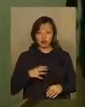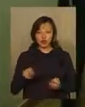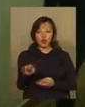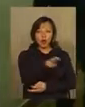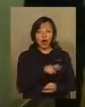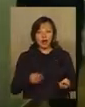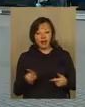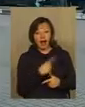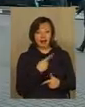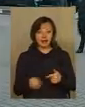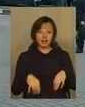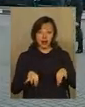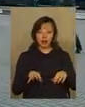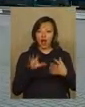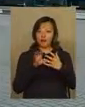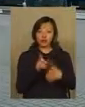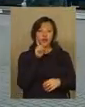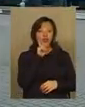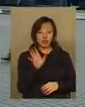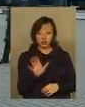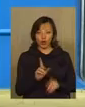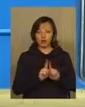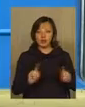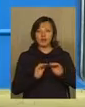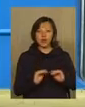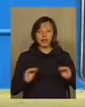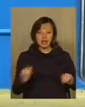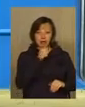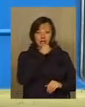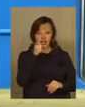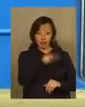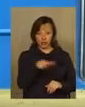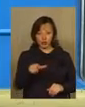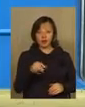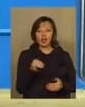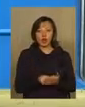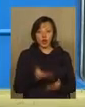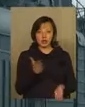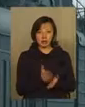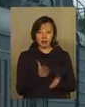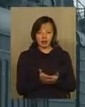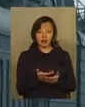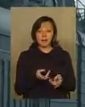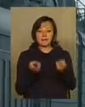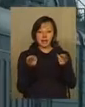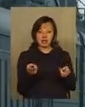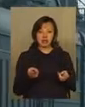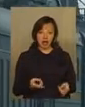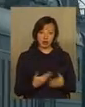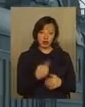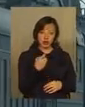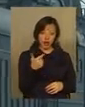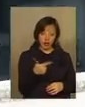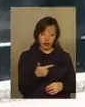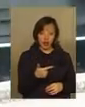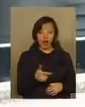шукати альтернативний транспорт. Але автобусом не завжди зручно, особливо дітям і літнім людям. І дорожче. До прикладу, плацкар до Ужгорода об'єдеться близько